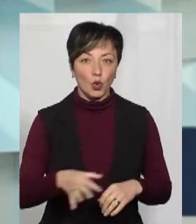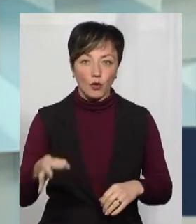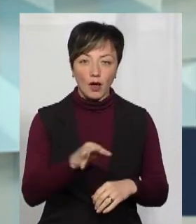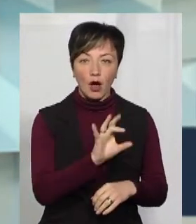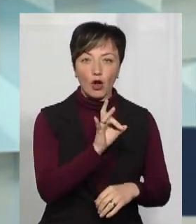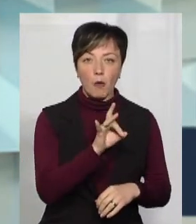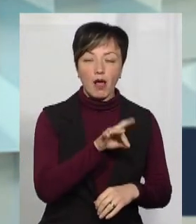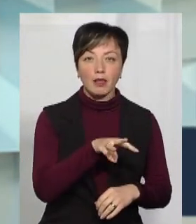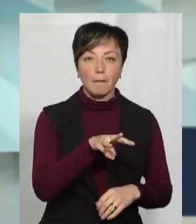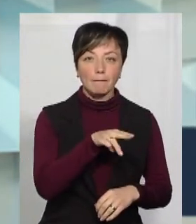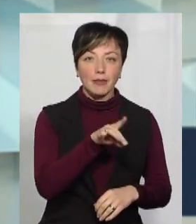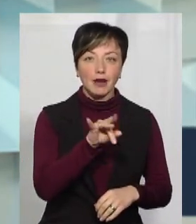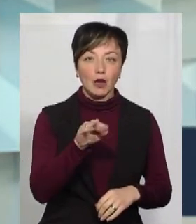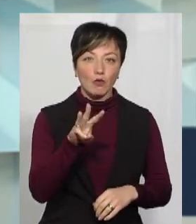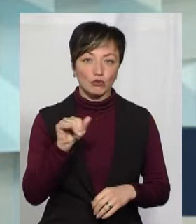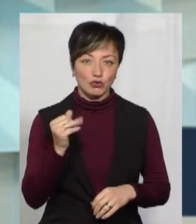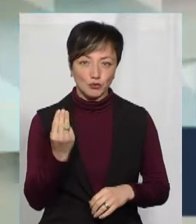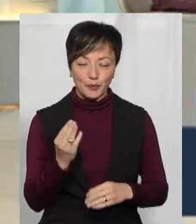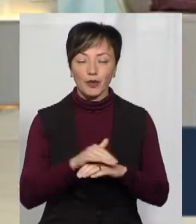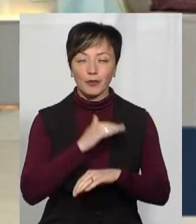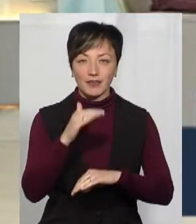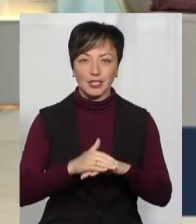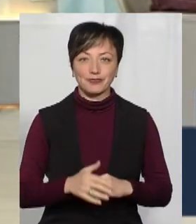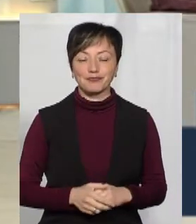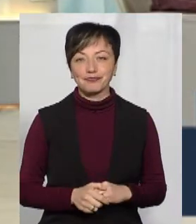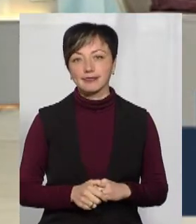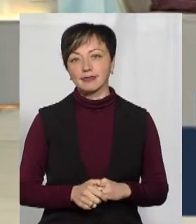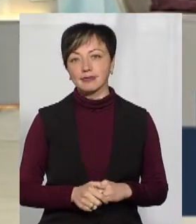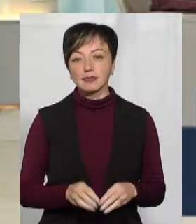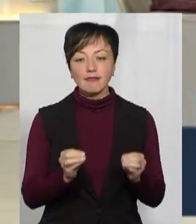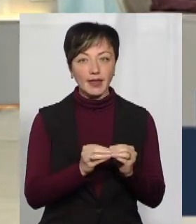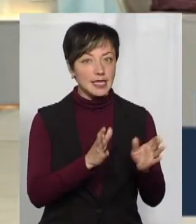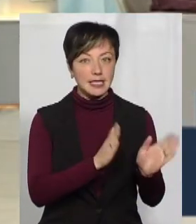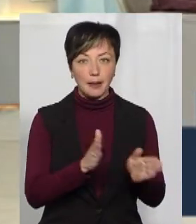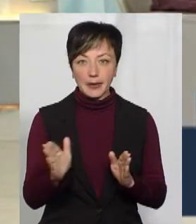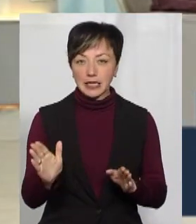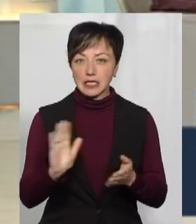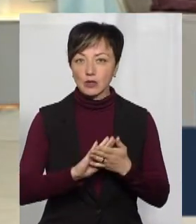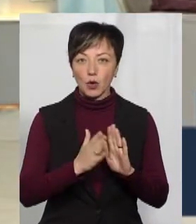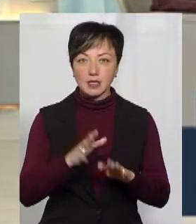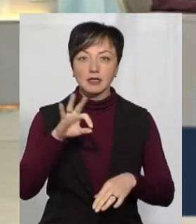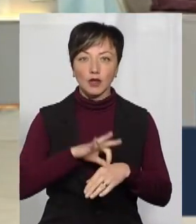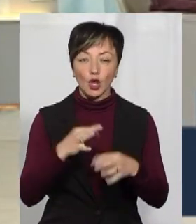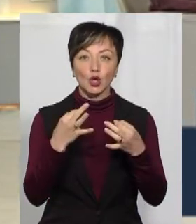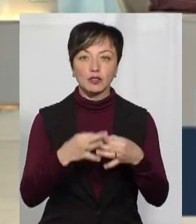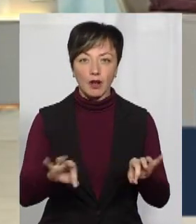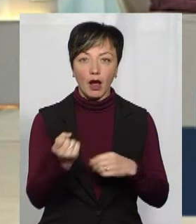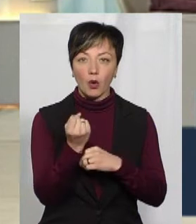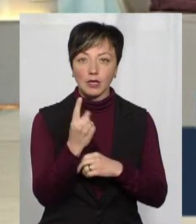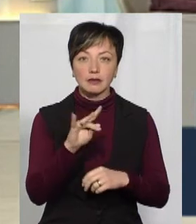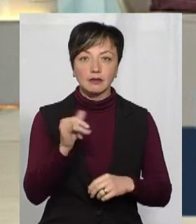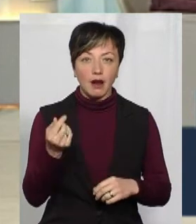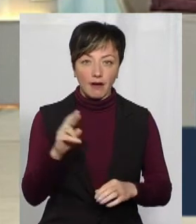Роман Примуш у нашій студії. Доброго вечора. Доброго вечора. Стабільна ситуація з захворюваністю дозволяє з 11 травня